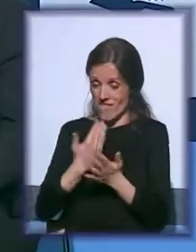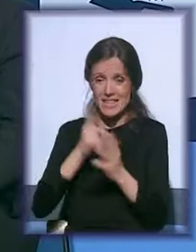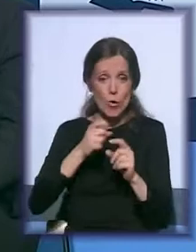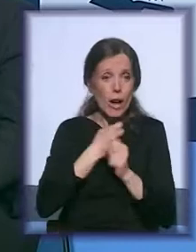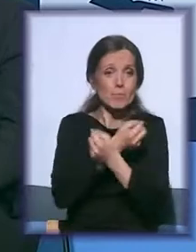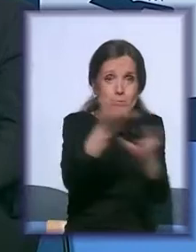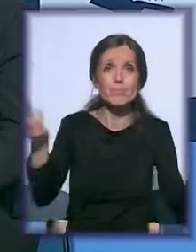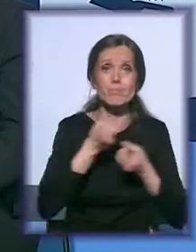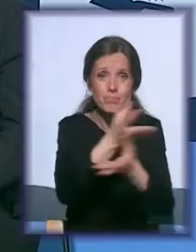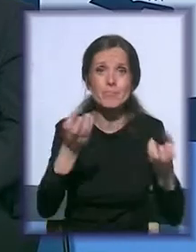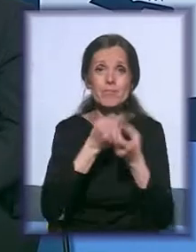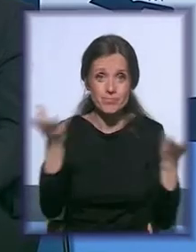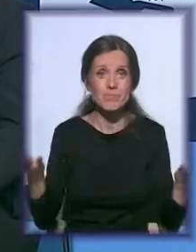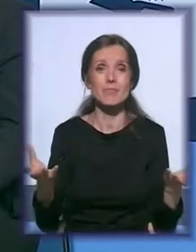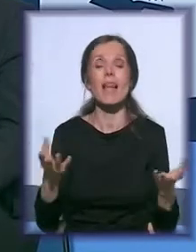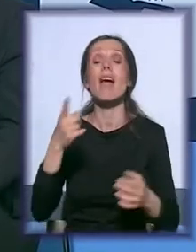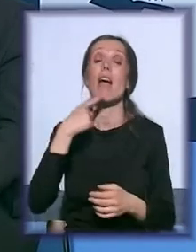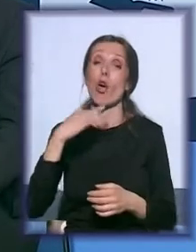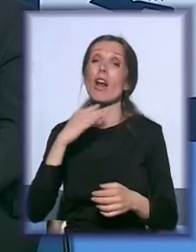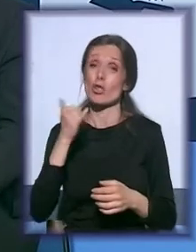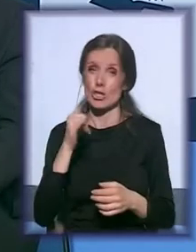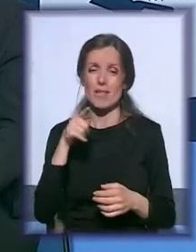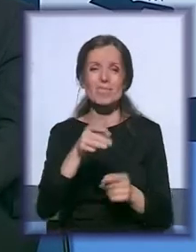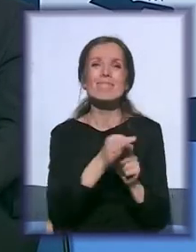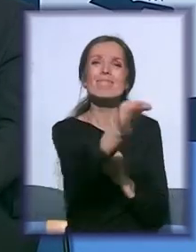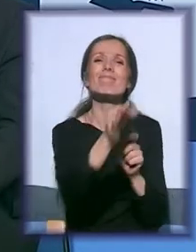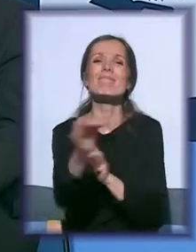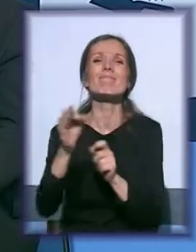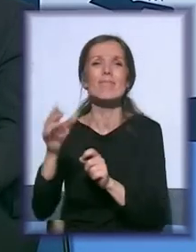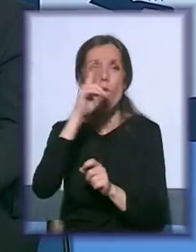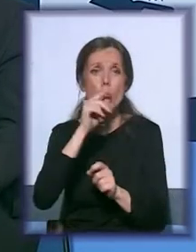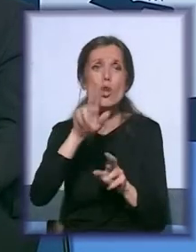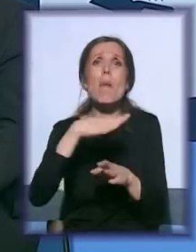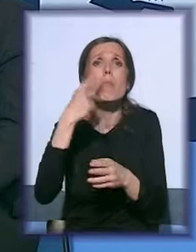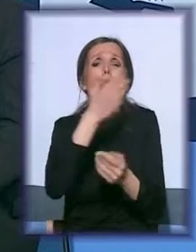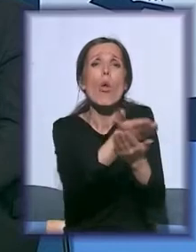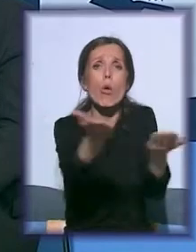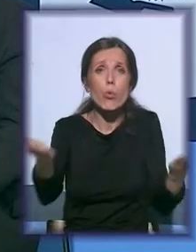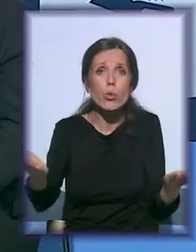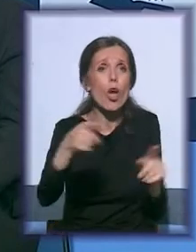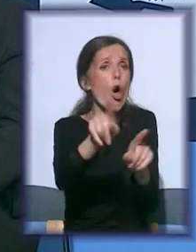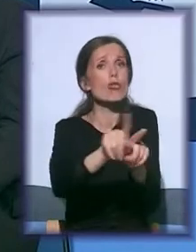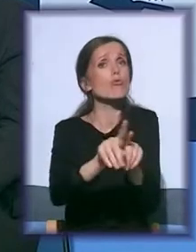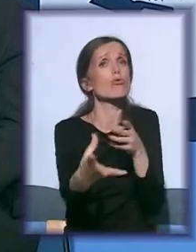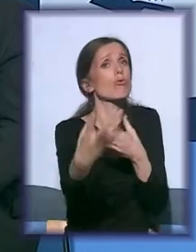Znači, ta rubna područja, one su površinski jako velika. To je veliki broj stanovnika grada Beograda i oni osjećaju pripadnost